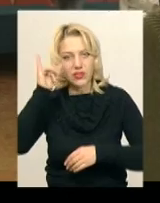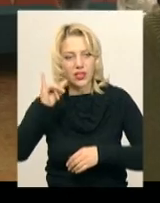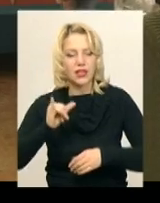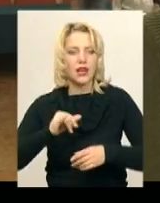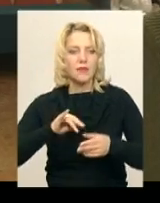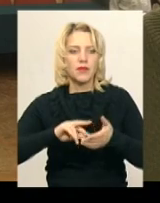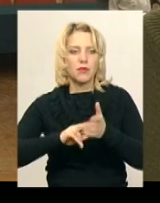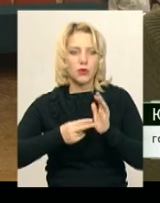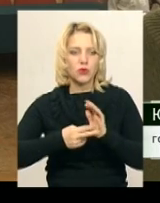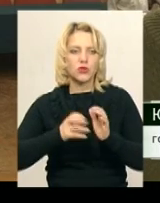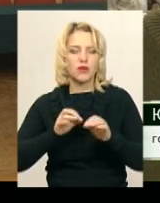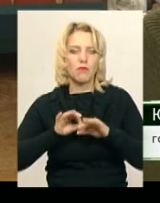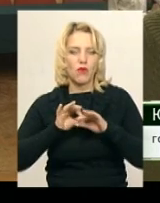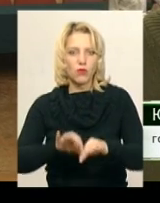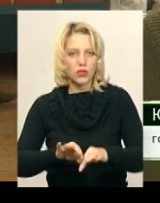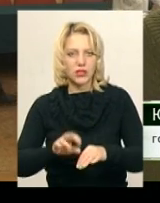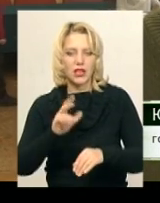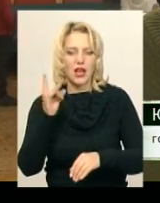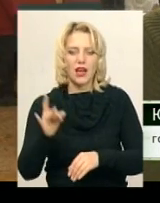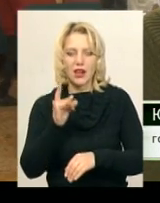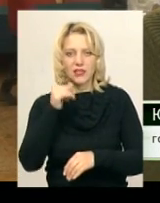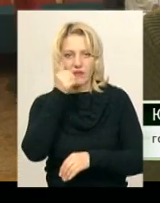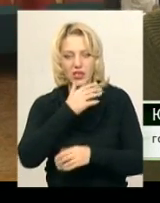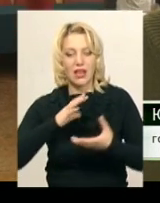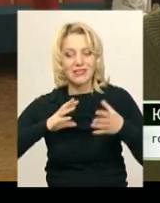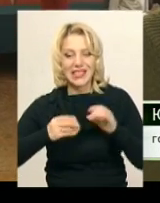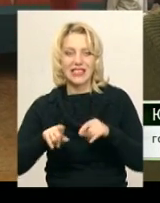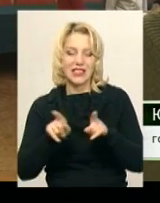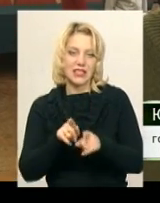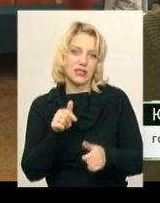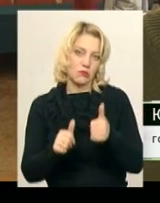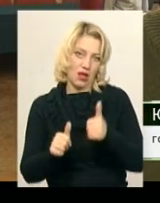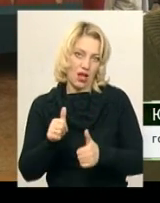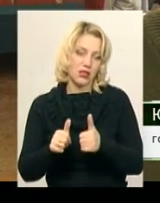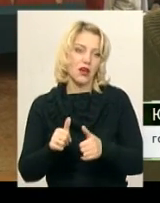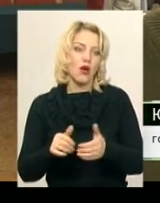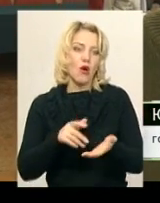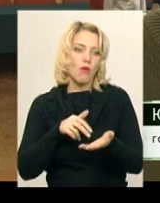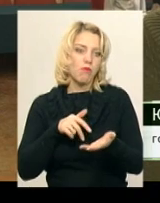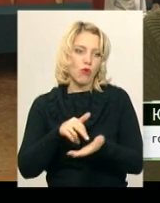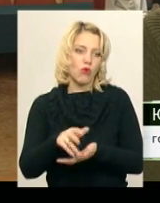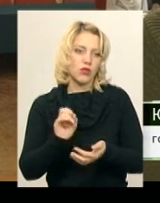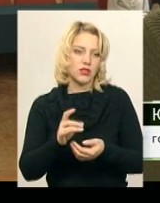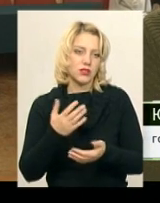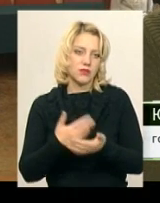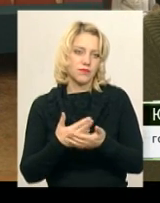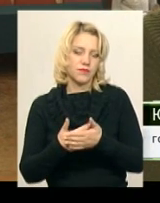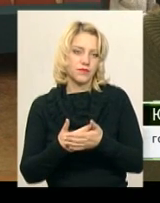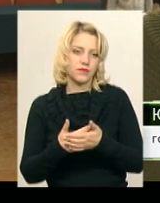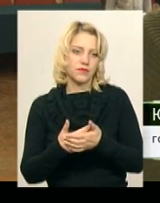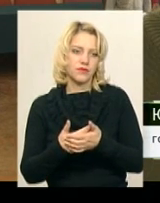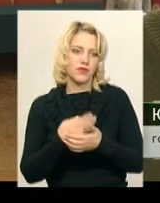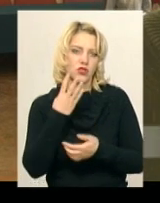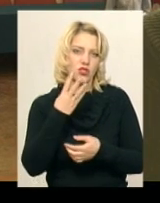проходять раз на рік. А взагалі такі змагання проходять в рік, може бути